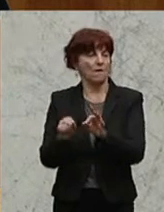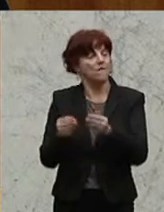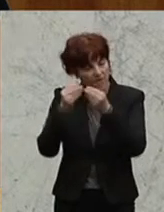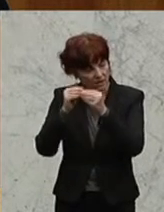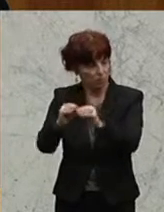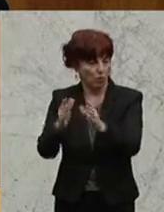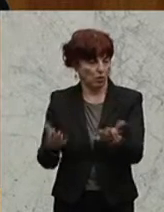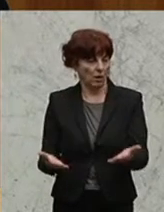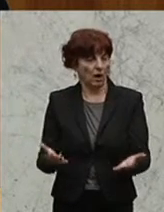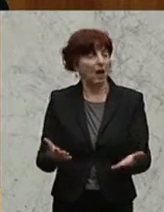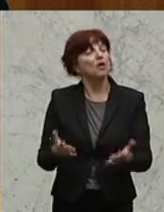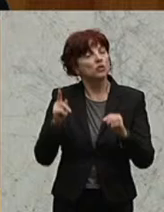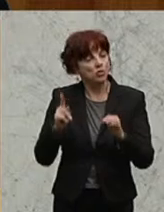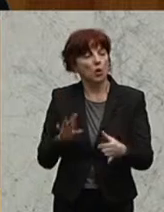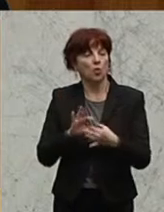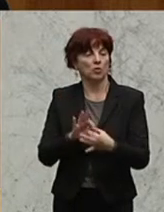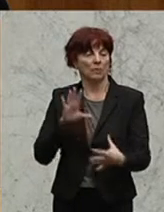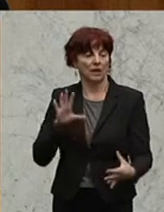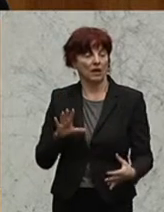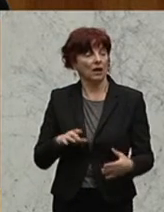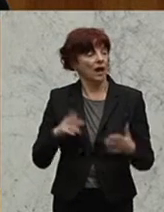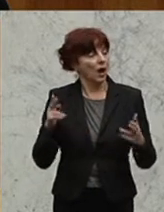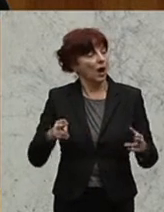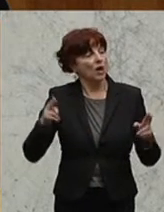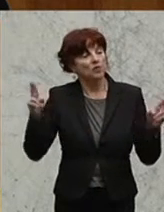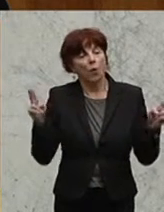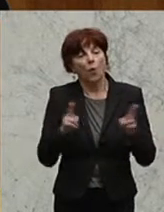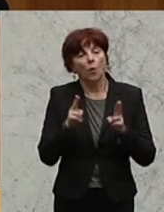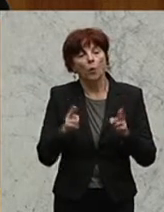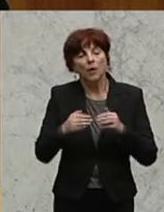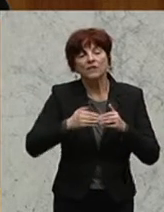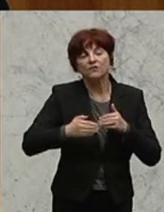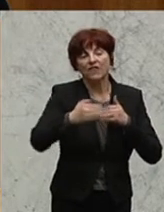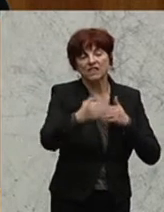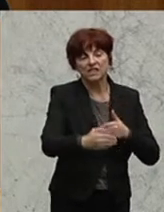kurzfristigen Budgetpolitik sozusagen die VKI an der Leine zu halten,